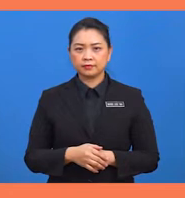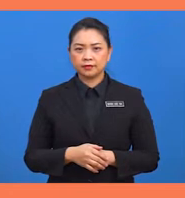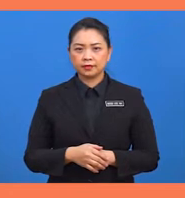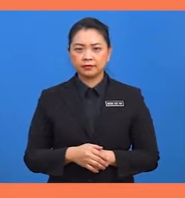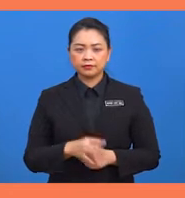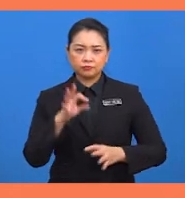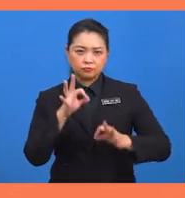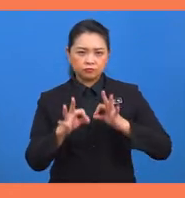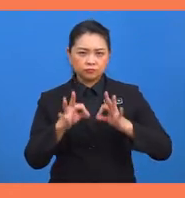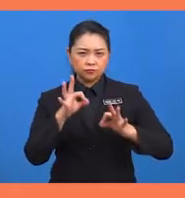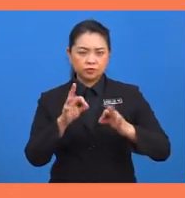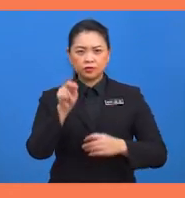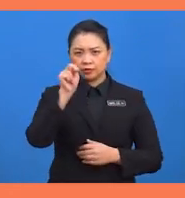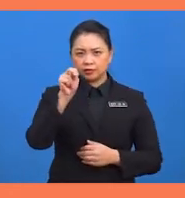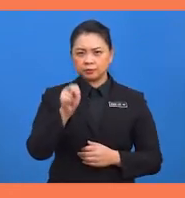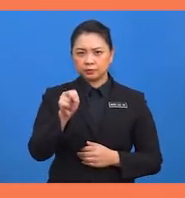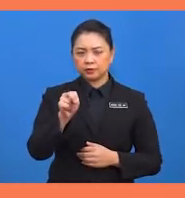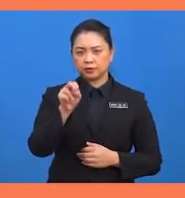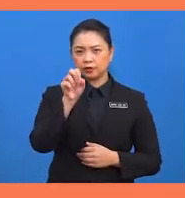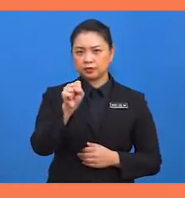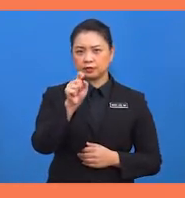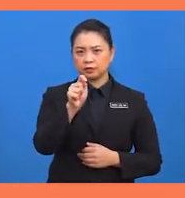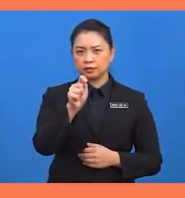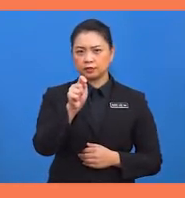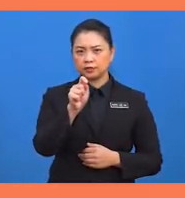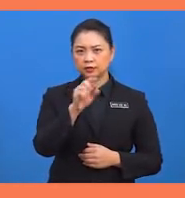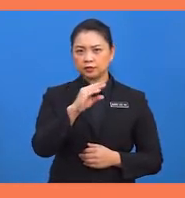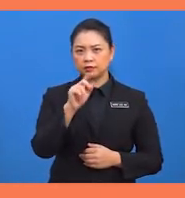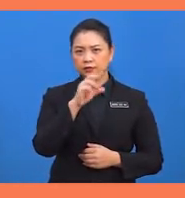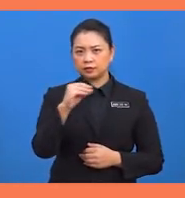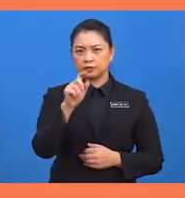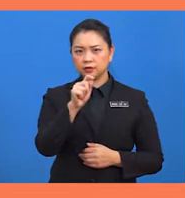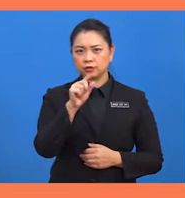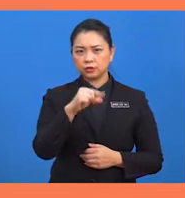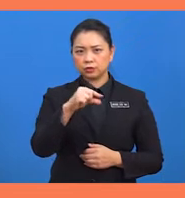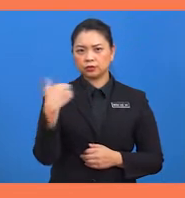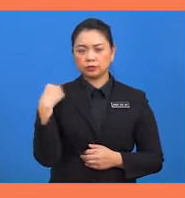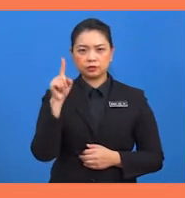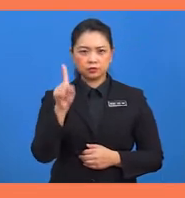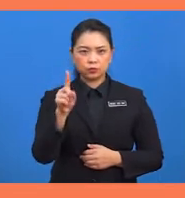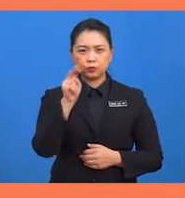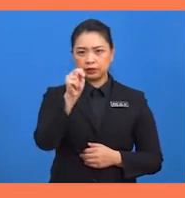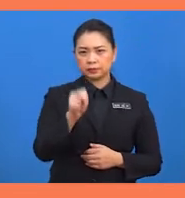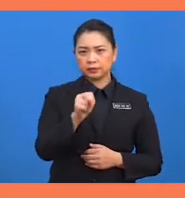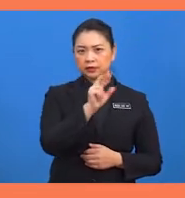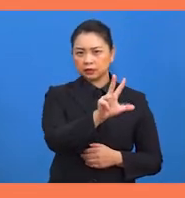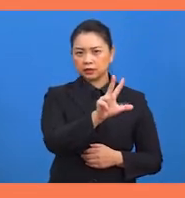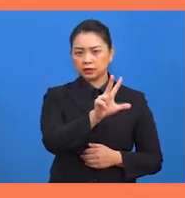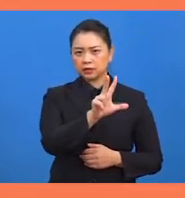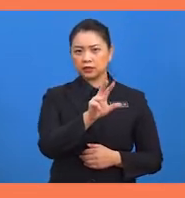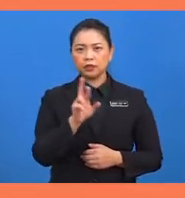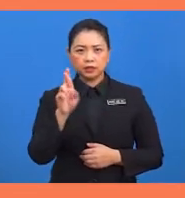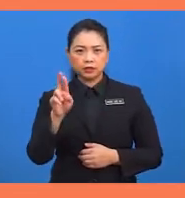-masing. Jika nisbah ST kepada TQ sama dengan 1 kepada 3